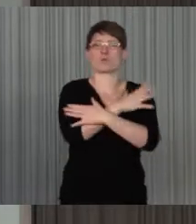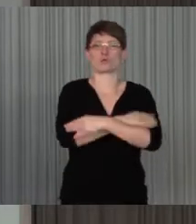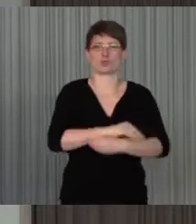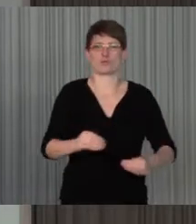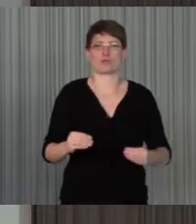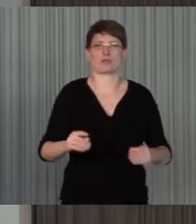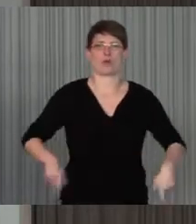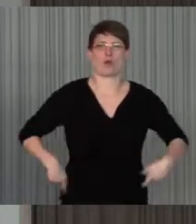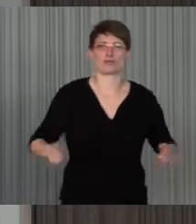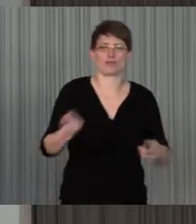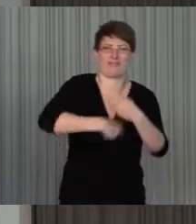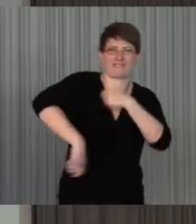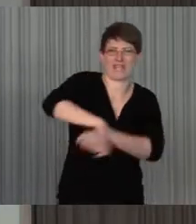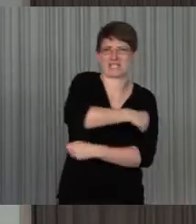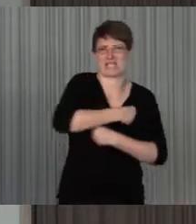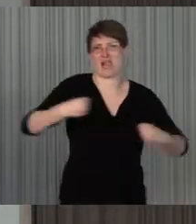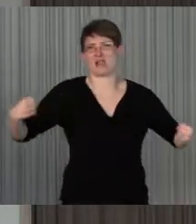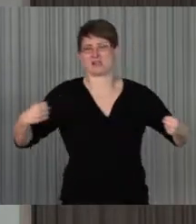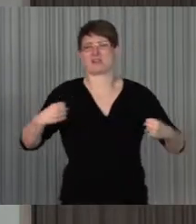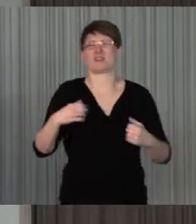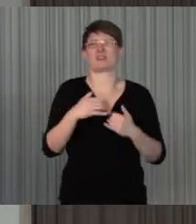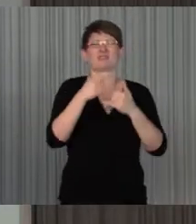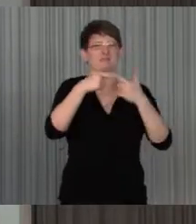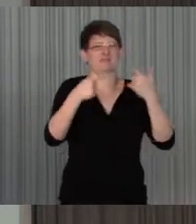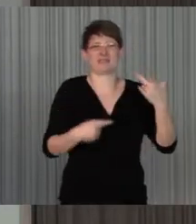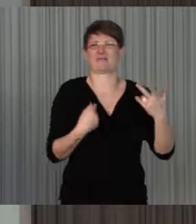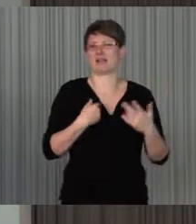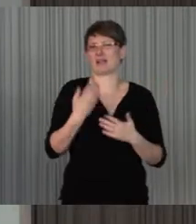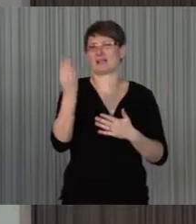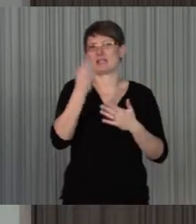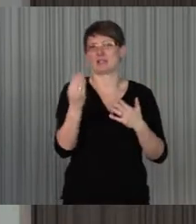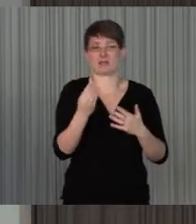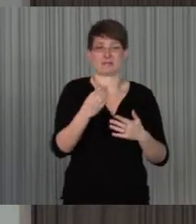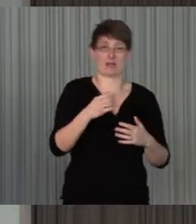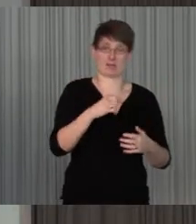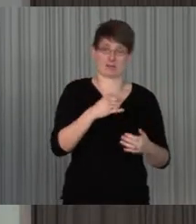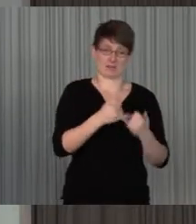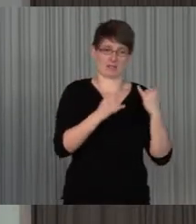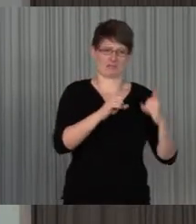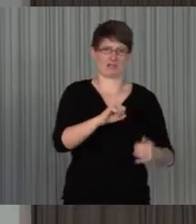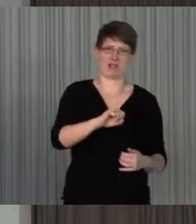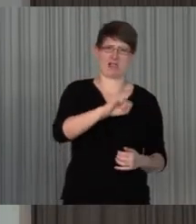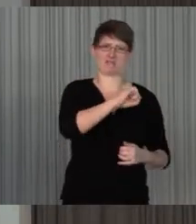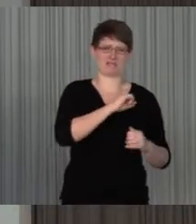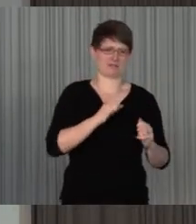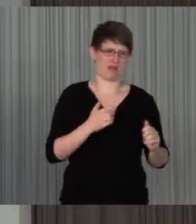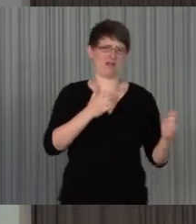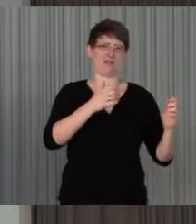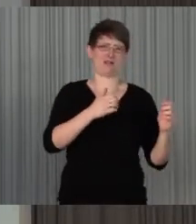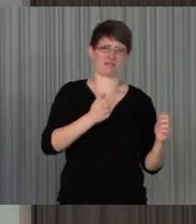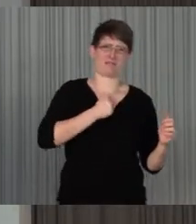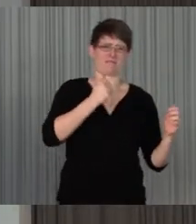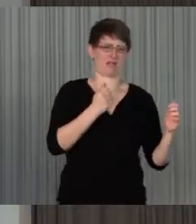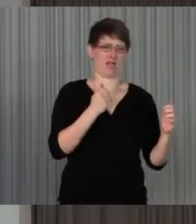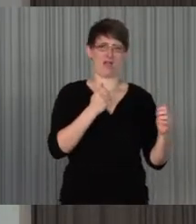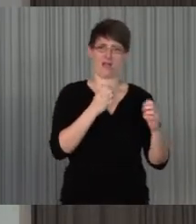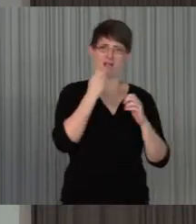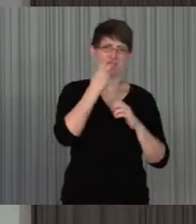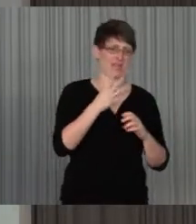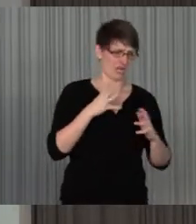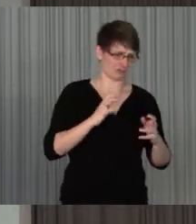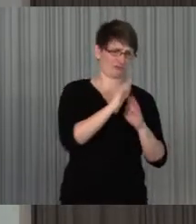mittlerweile ist und so weiter. Also immer das Klischee zwischen Helden, die tapfer ihren Alter